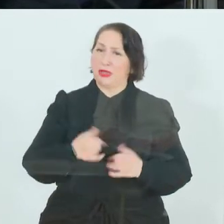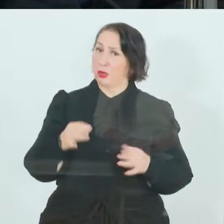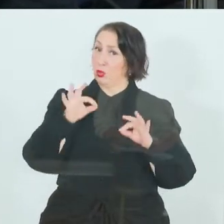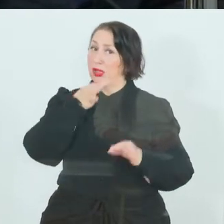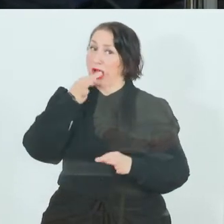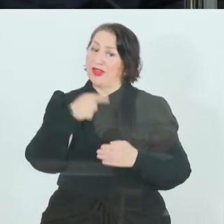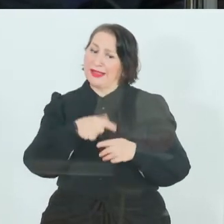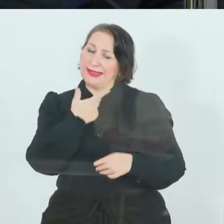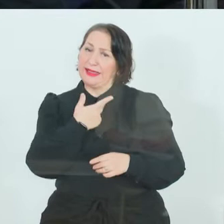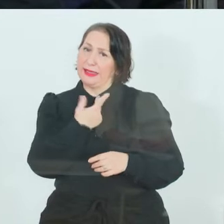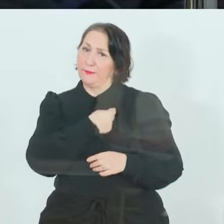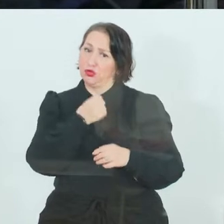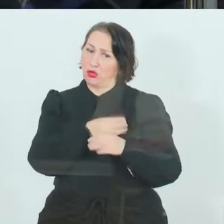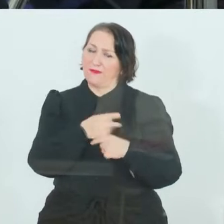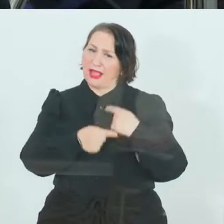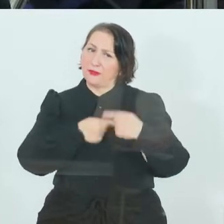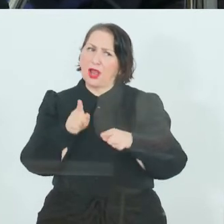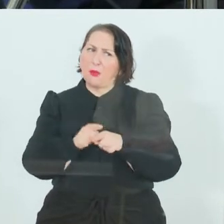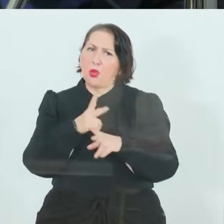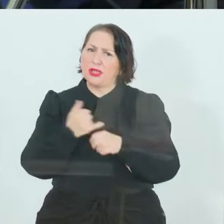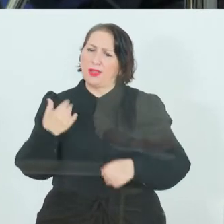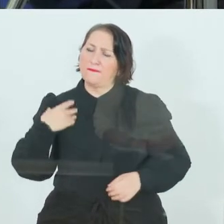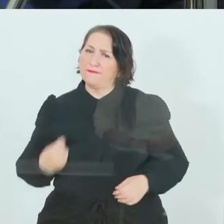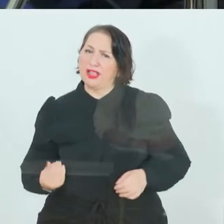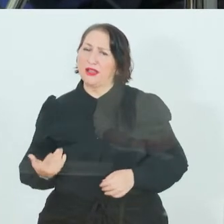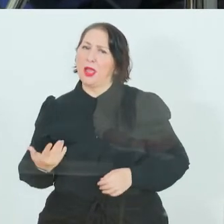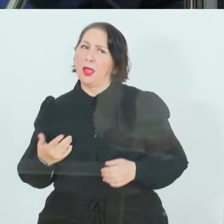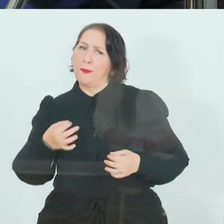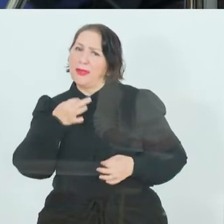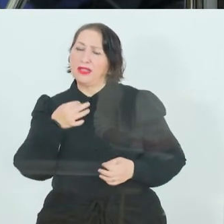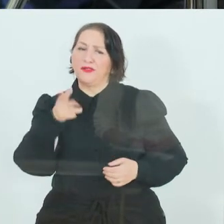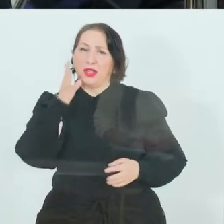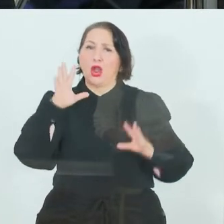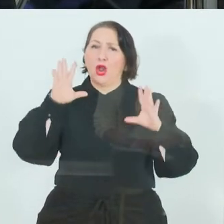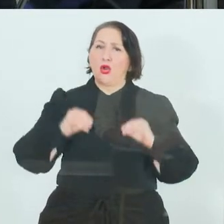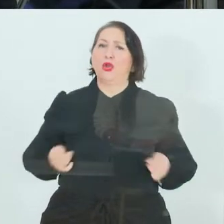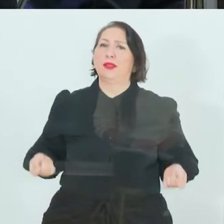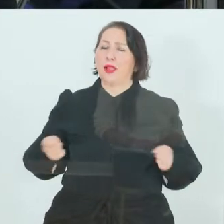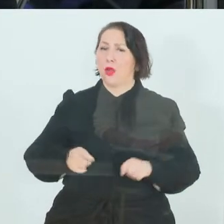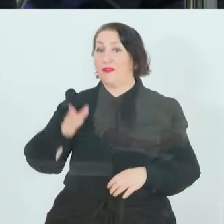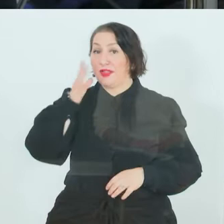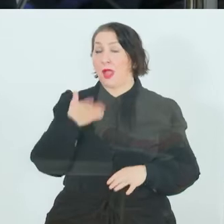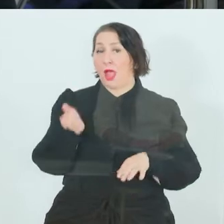Impfstoffentwicklung. Andererseits gibt es aber auch in Österreich immer wieder Berichte, dass der Lockdown sogar noch verschärft werden muss.